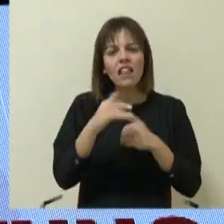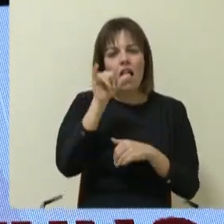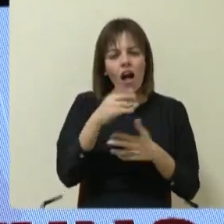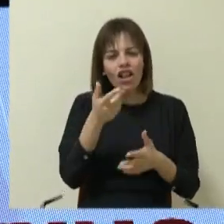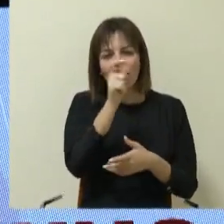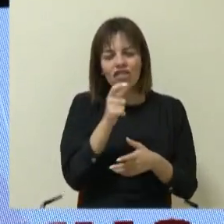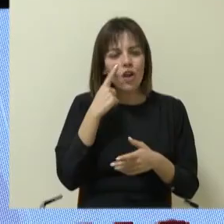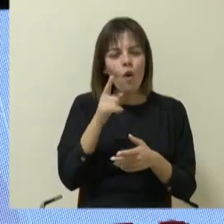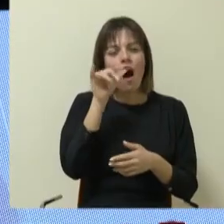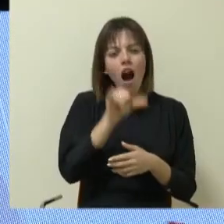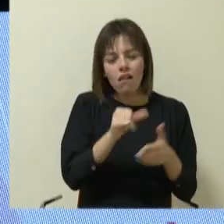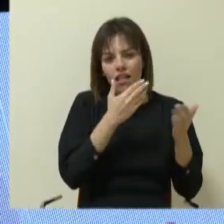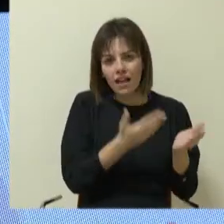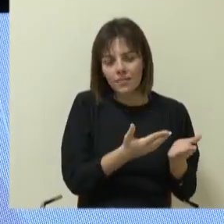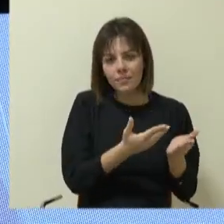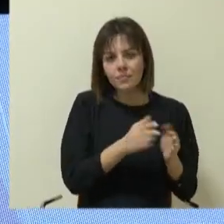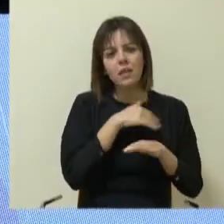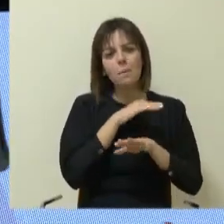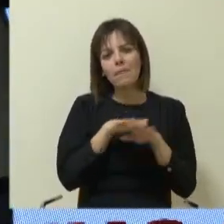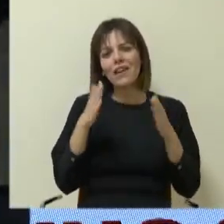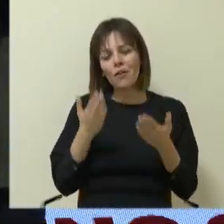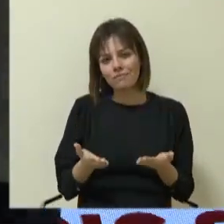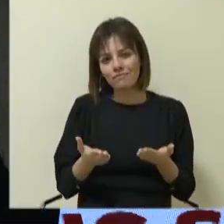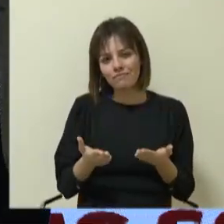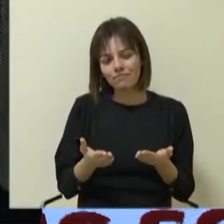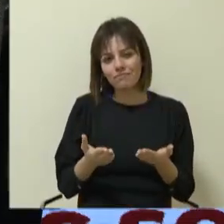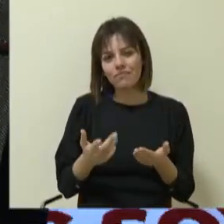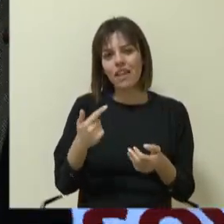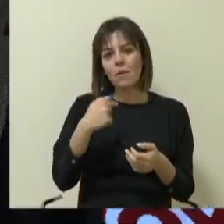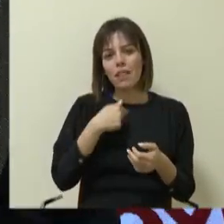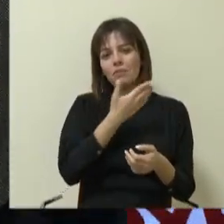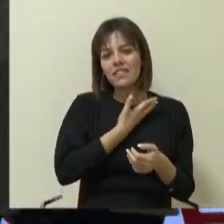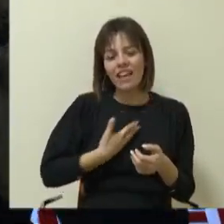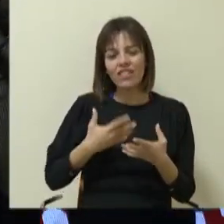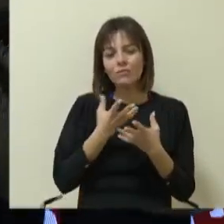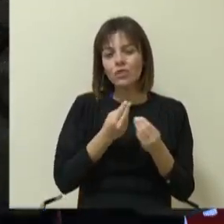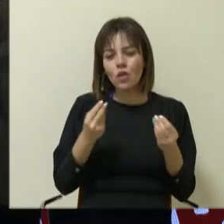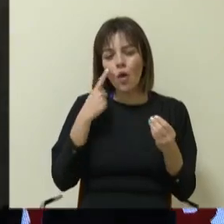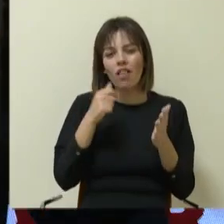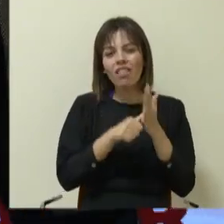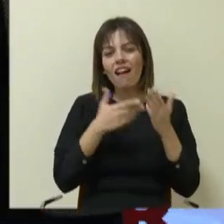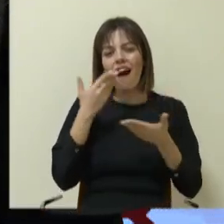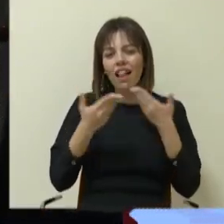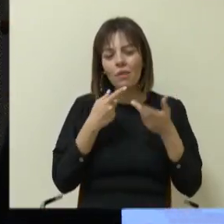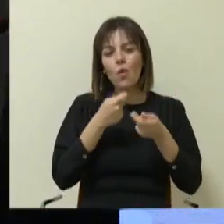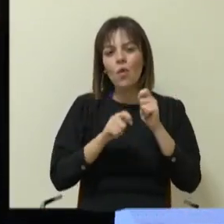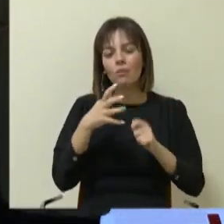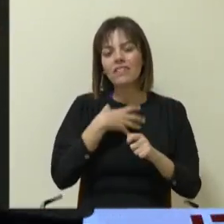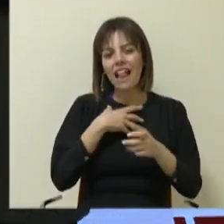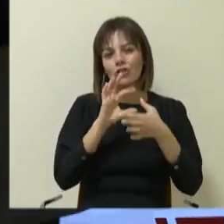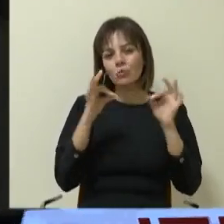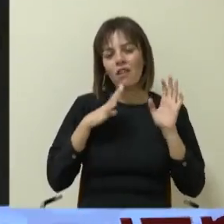işçi sınıfının hakları arasında. Bitiriyorum ve benim sevdiğim, çok tarihi anlatırken kullandığım kendi